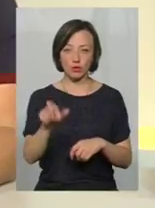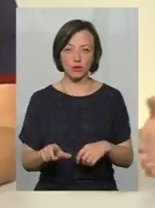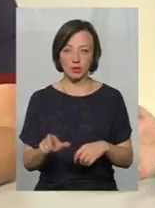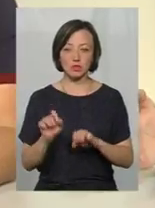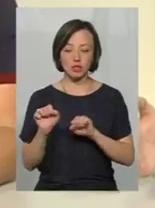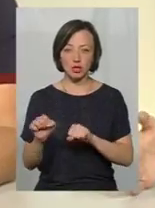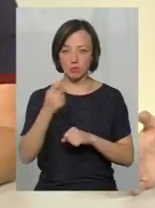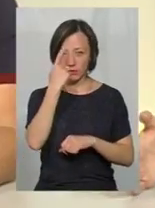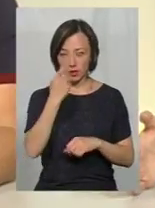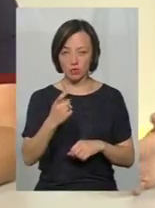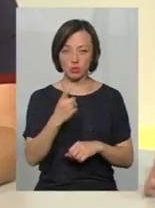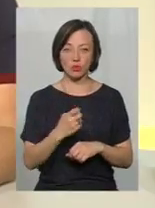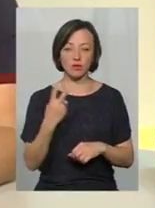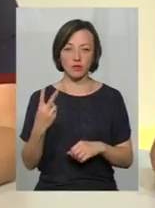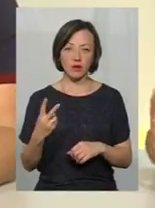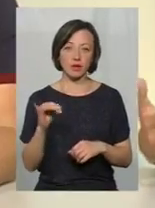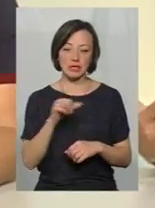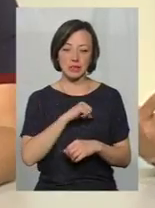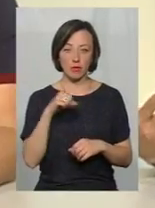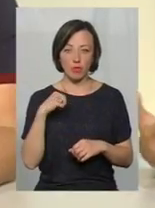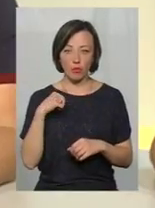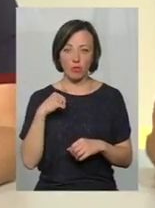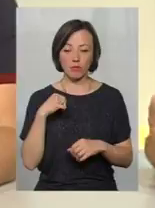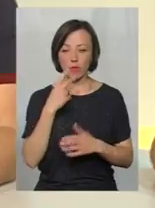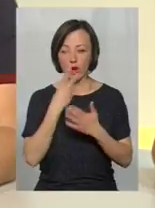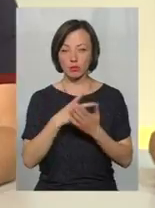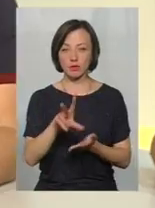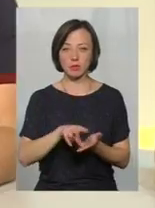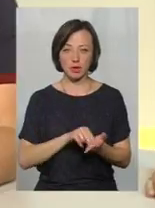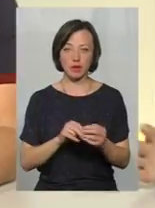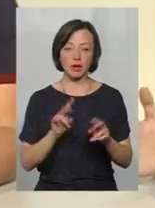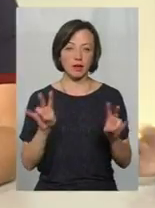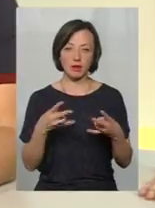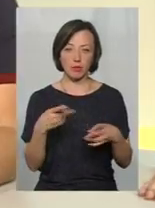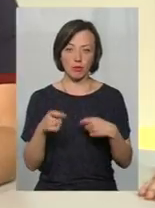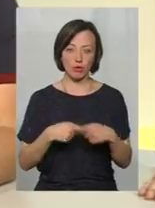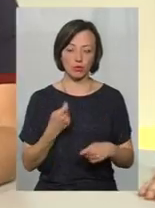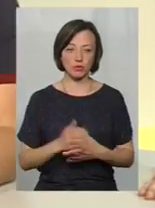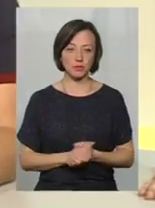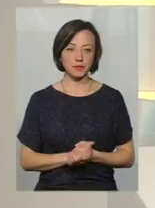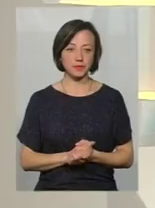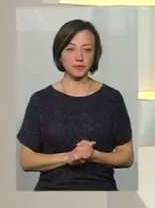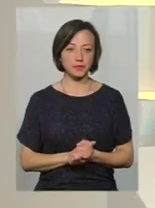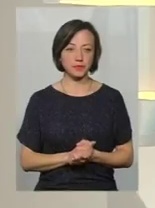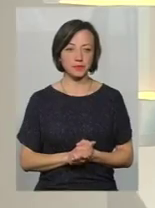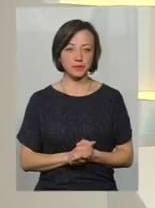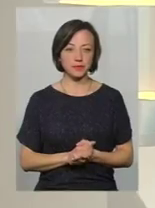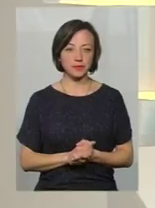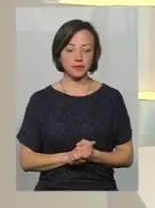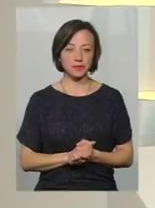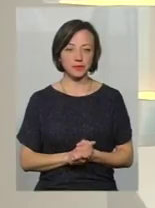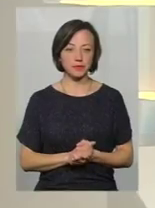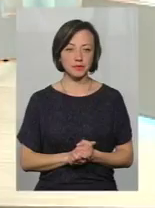не захищати, повідомляйте на службу ства правопорушення і самому показувати приклад, як не порушувати. Пане Володимир, дуже коротко.